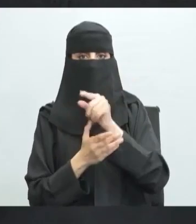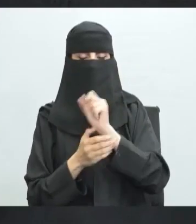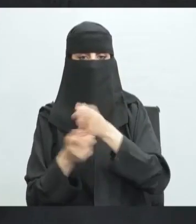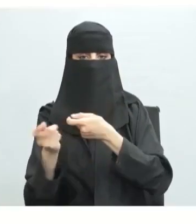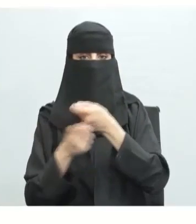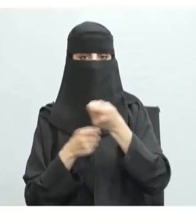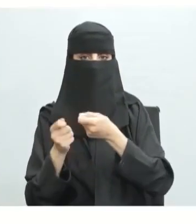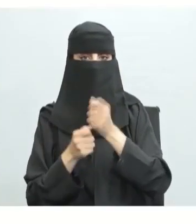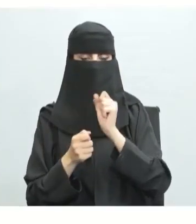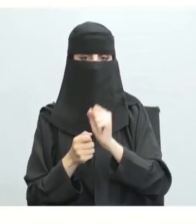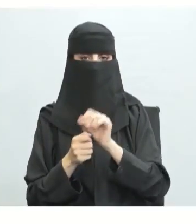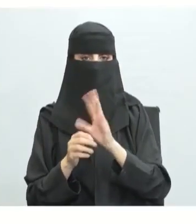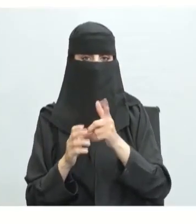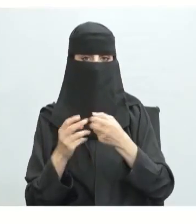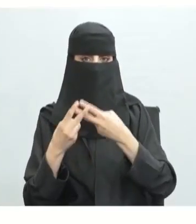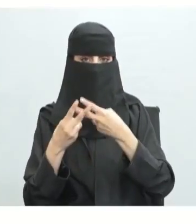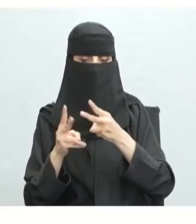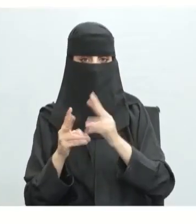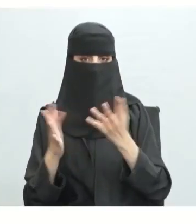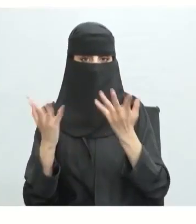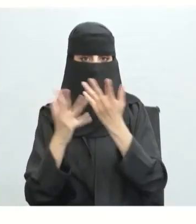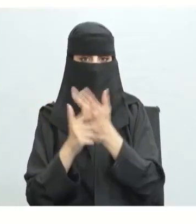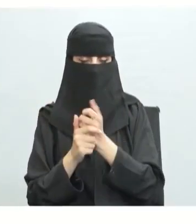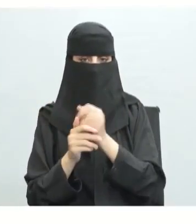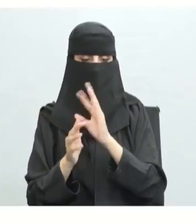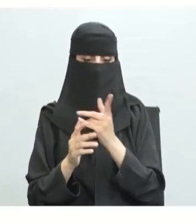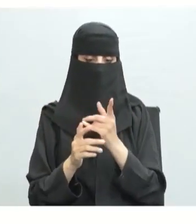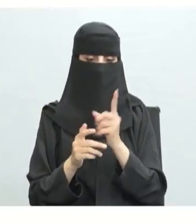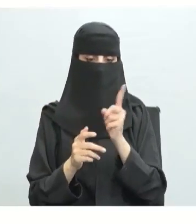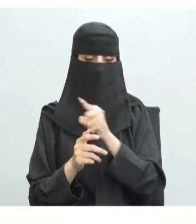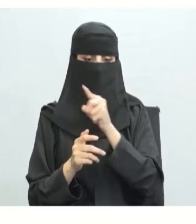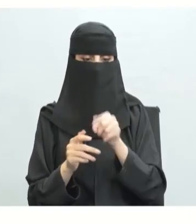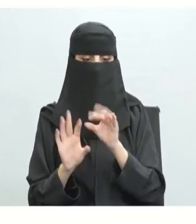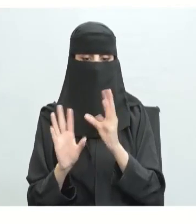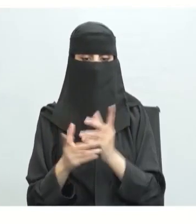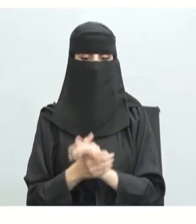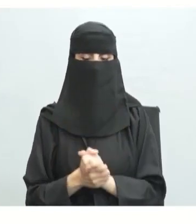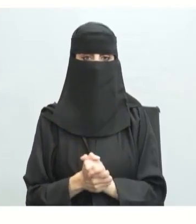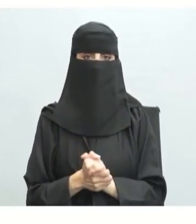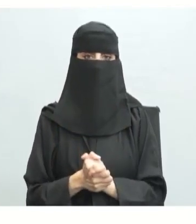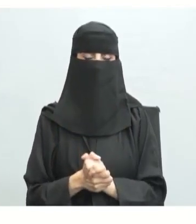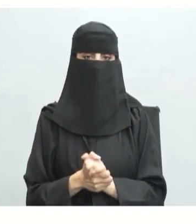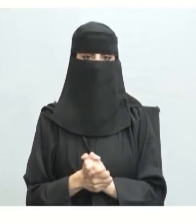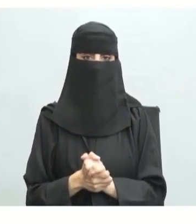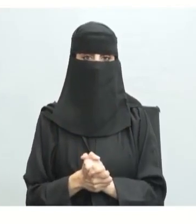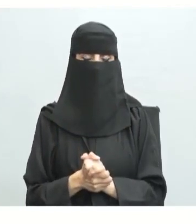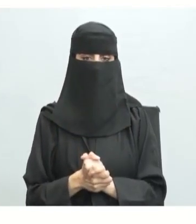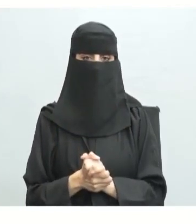طبعا هنا مناسبا أو معارضا للقيام منافسة مفتوحة وعادلة من خلال النص